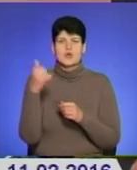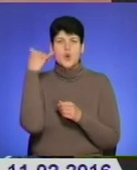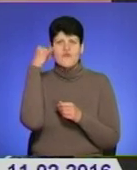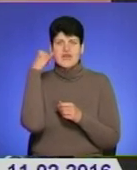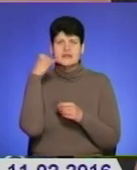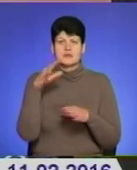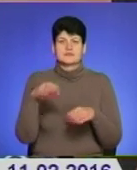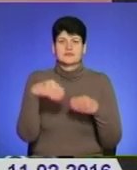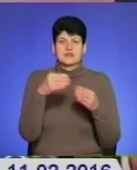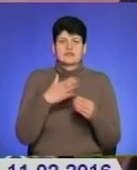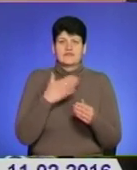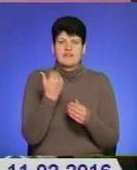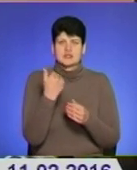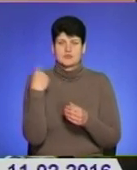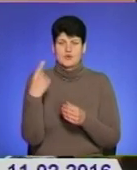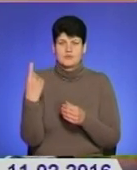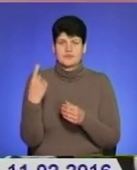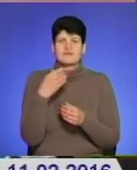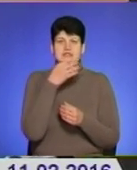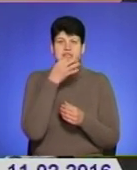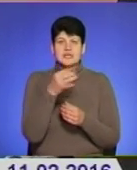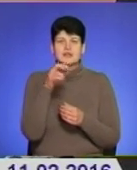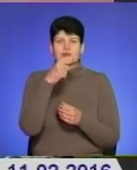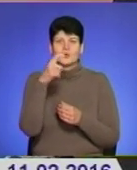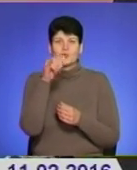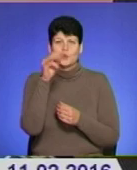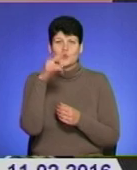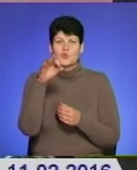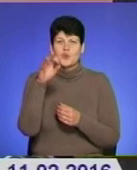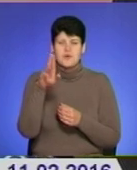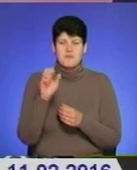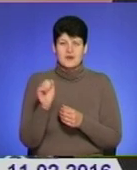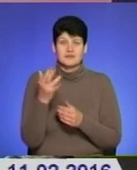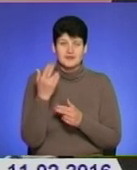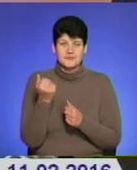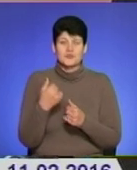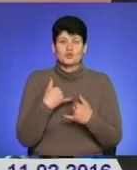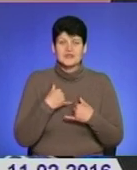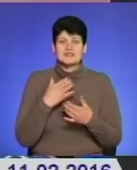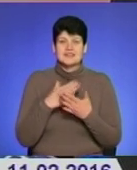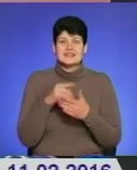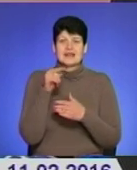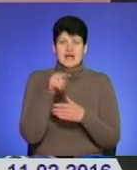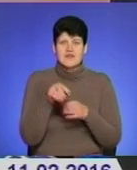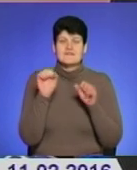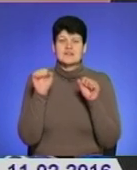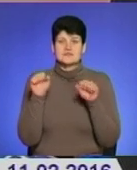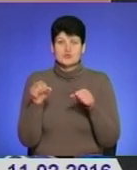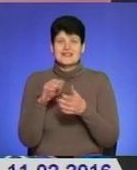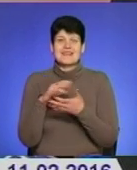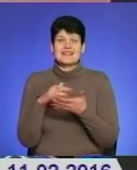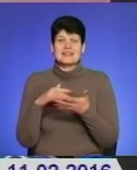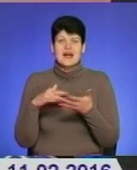85%. Як ви сказали, худоба, да? У нас є така можливість. І далі,